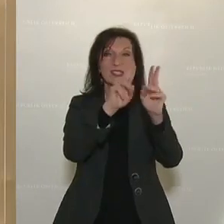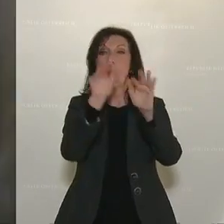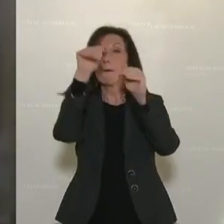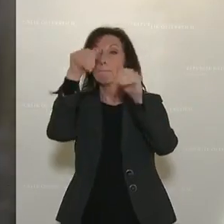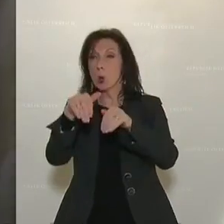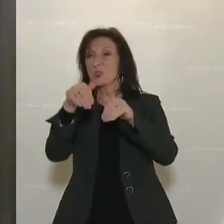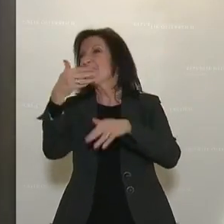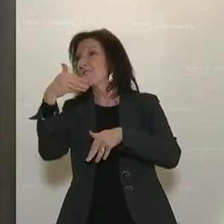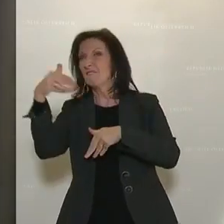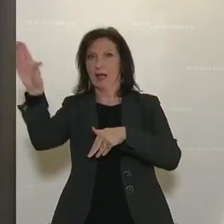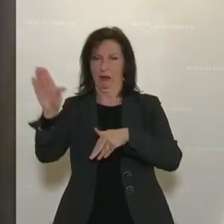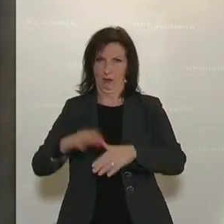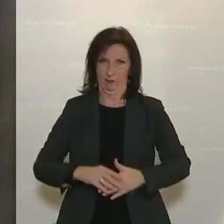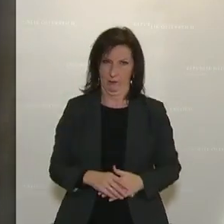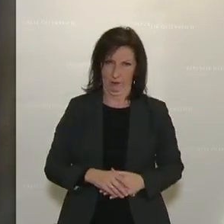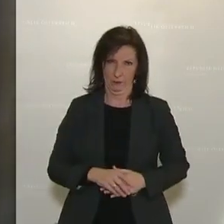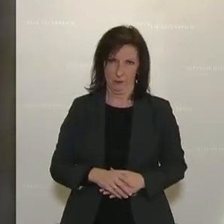Herren. Kurz muss weg.